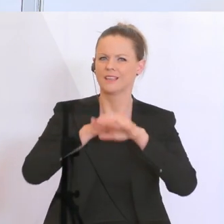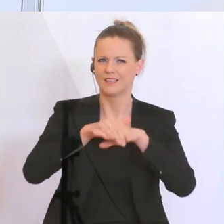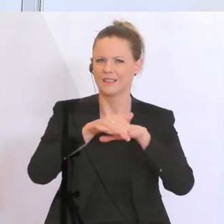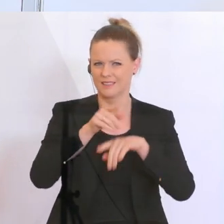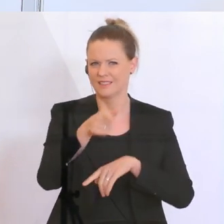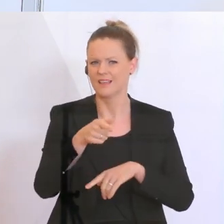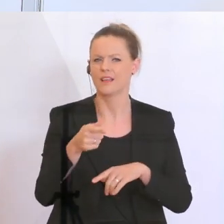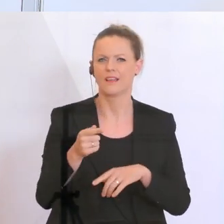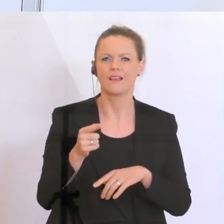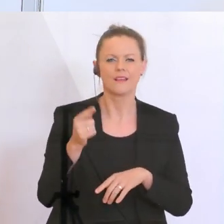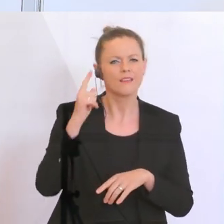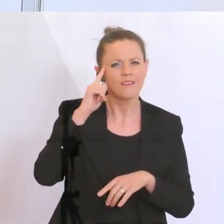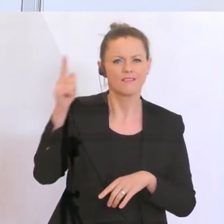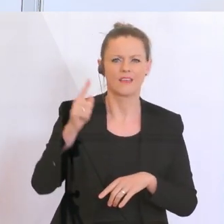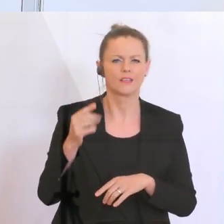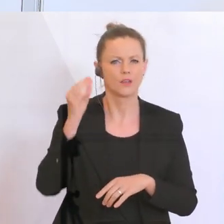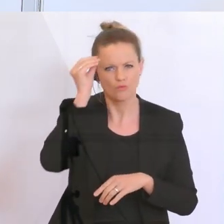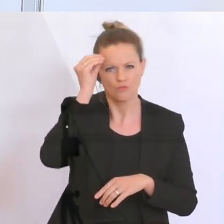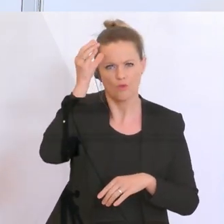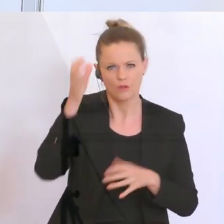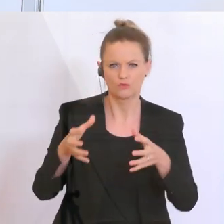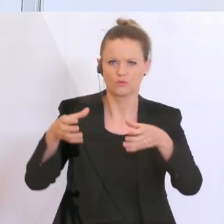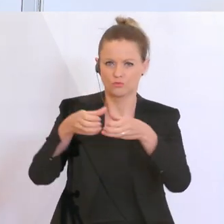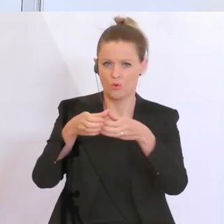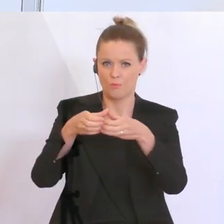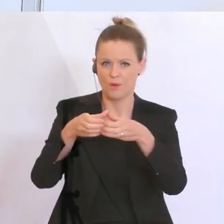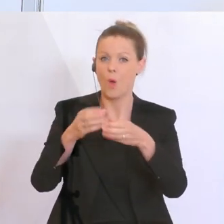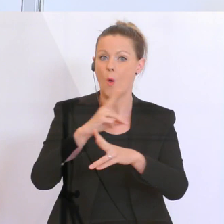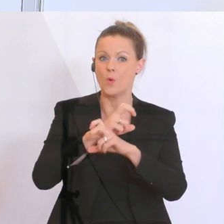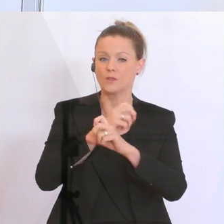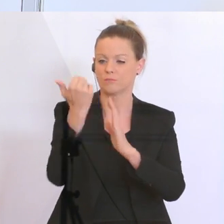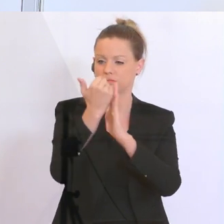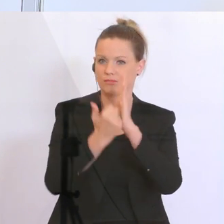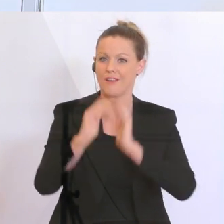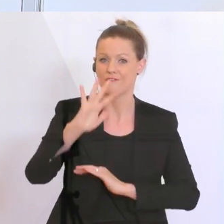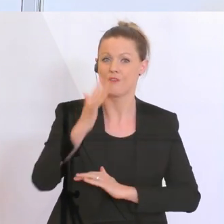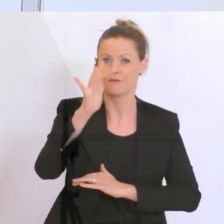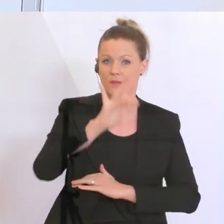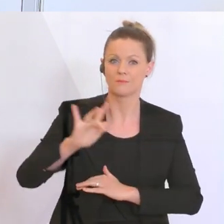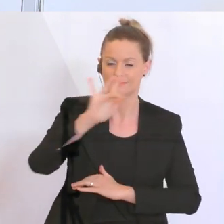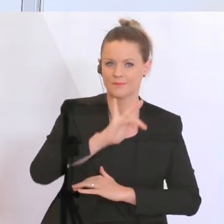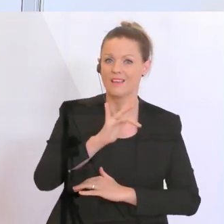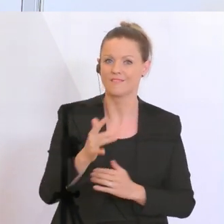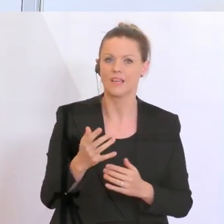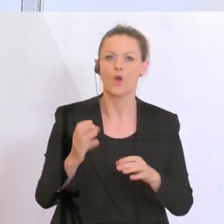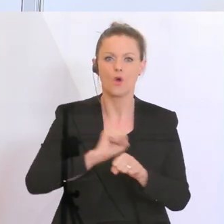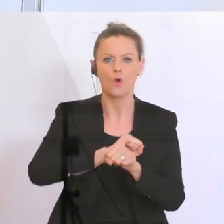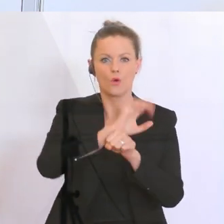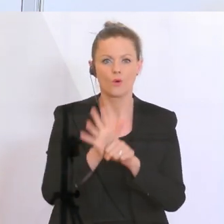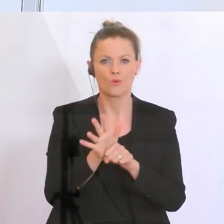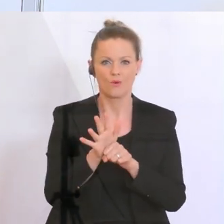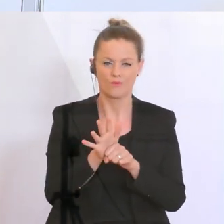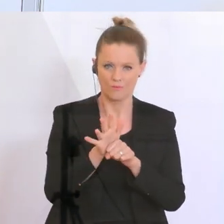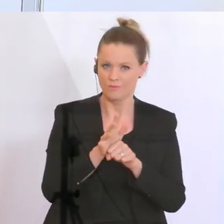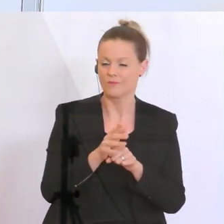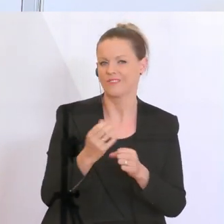Deep Knowledge Group Österreich auf Rang 5 gereiht bei Covid-19 Safety Countries. Und innerhalb